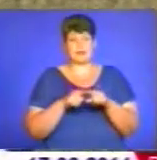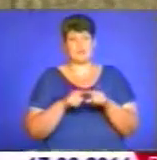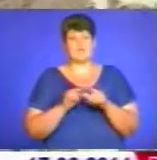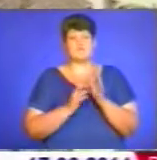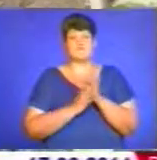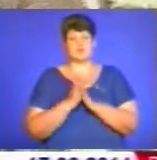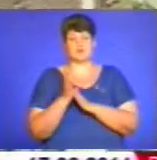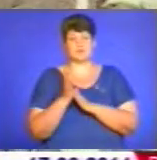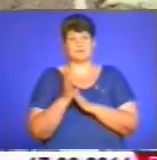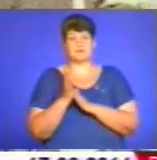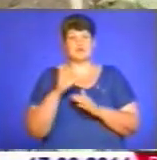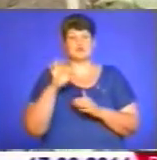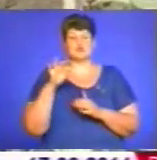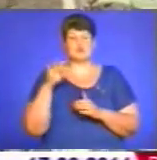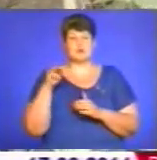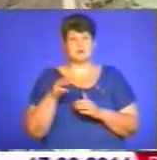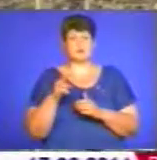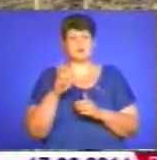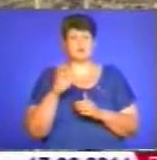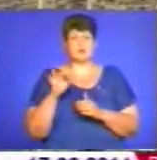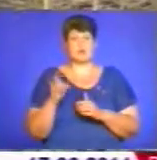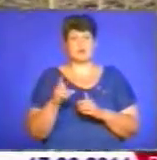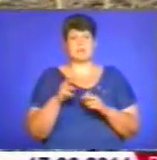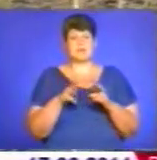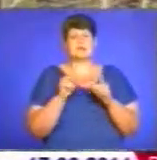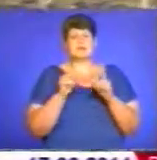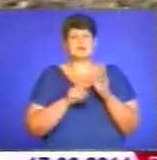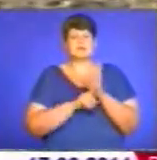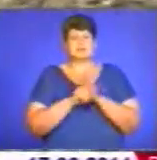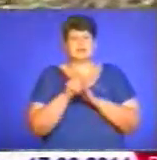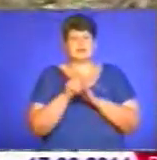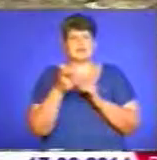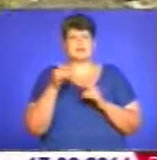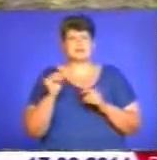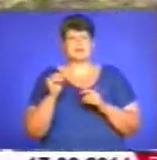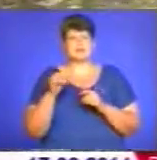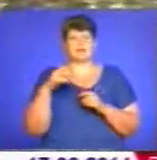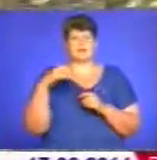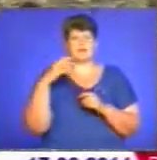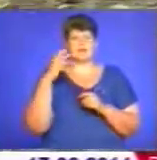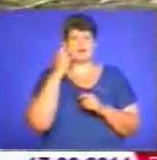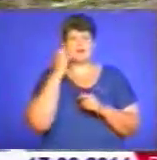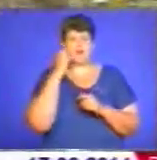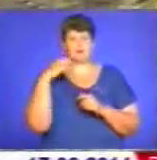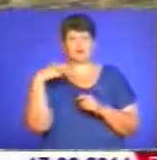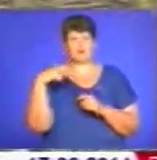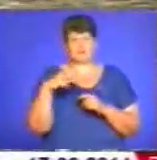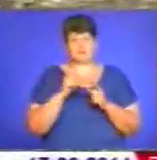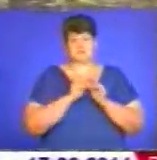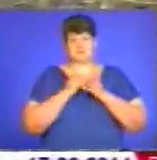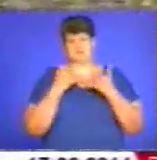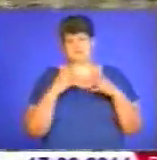вирощування? Сорт байємаріса лише на етапі втілення в життя. Гібрид яблука і вишні інтригує вже самою назвою.